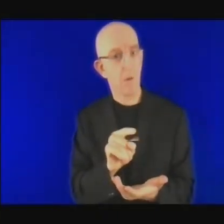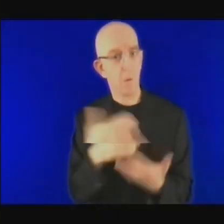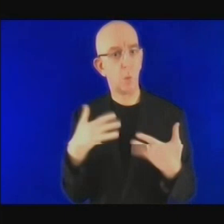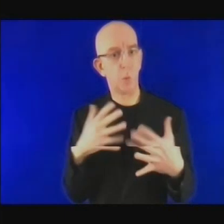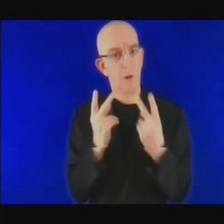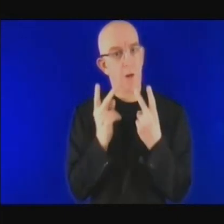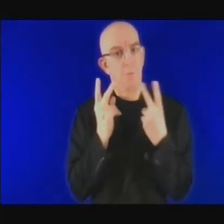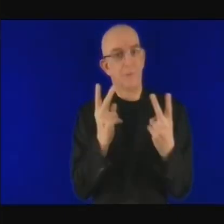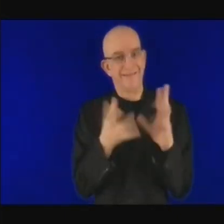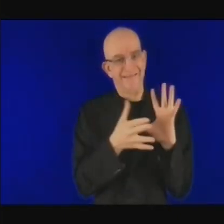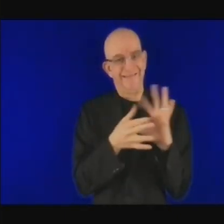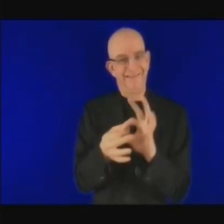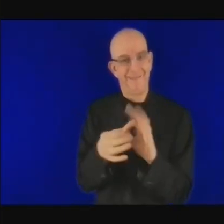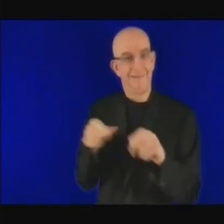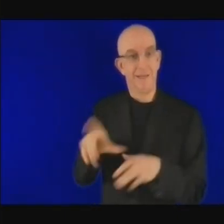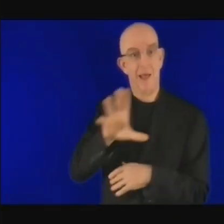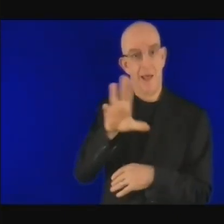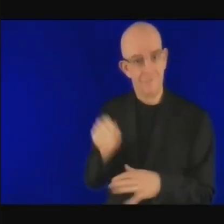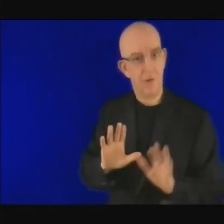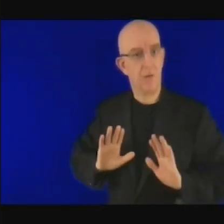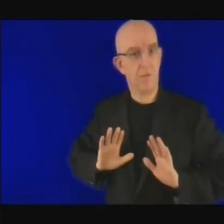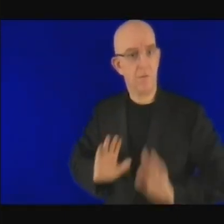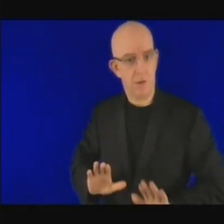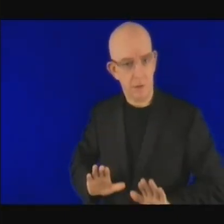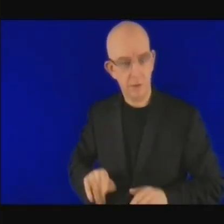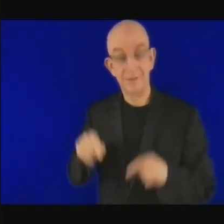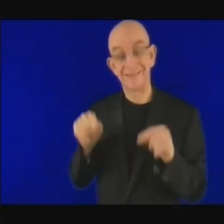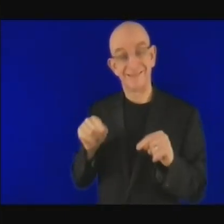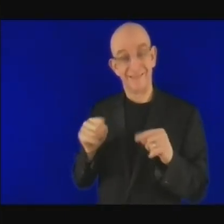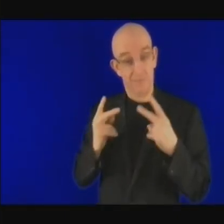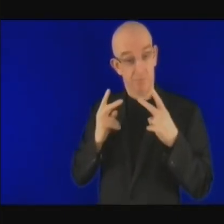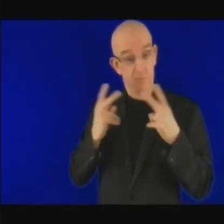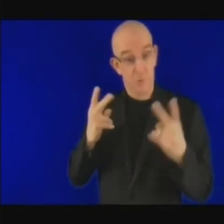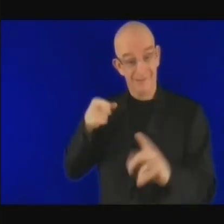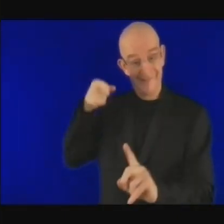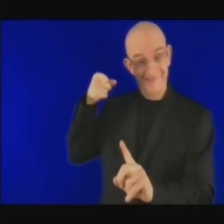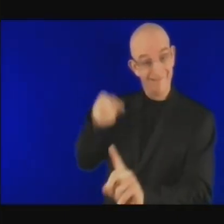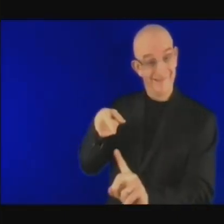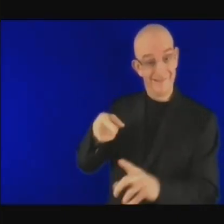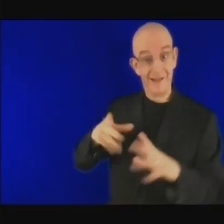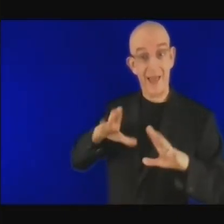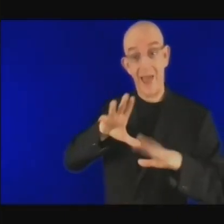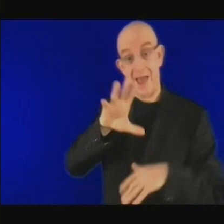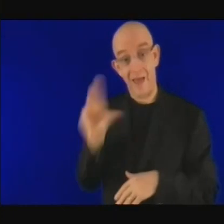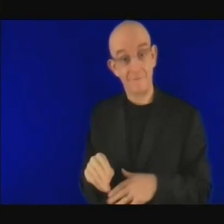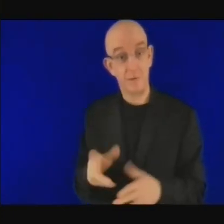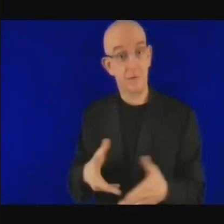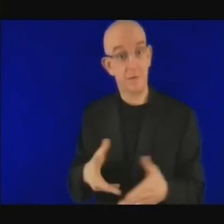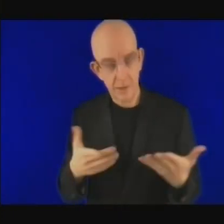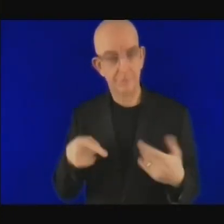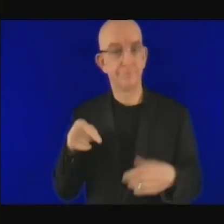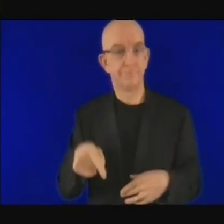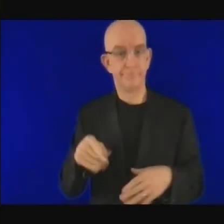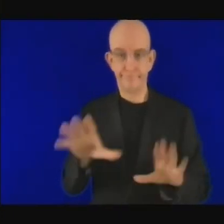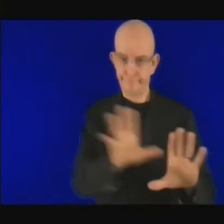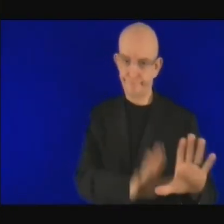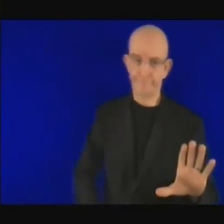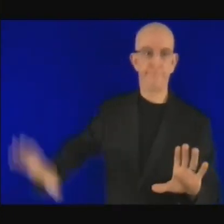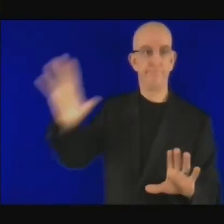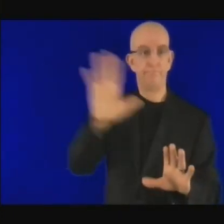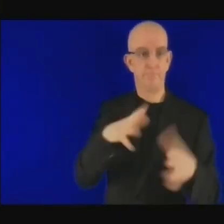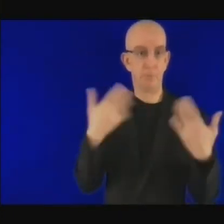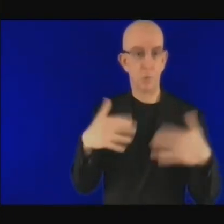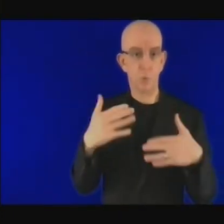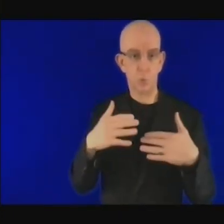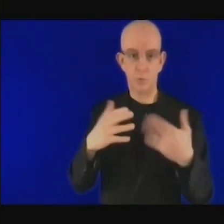pour l'Afrique qui est dû au fait que l'Afrique est divisée